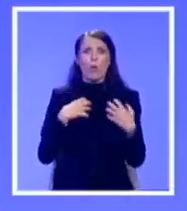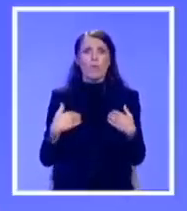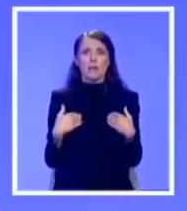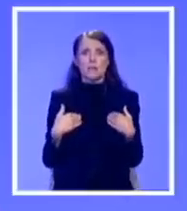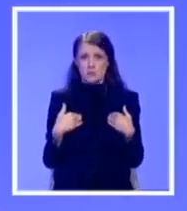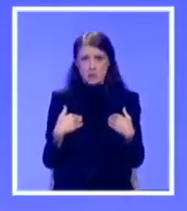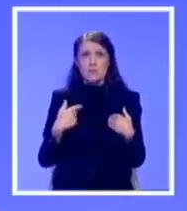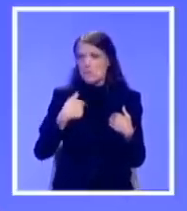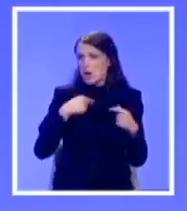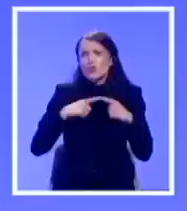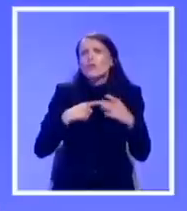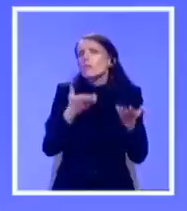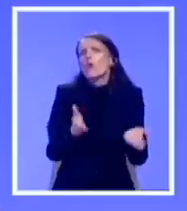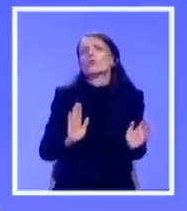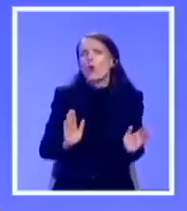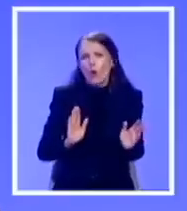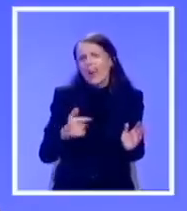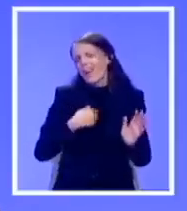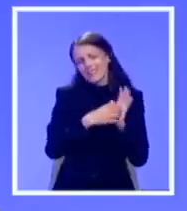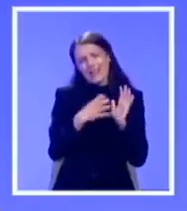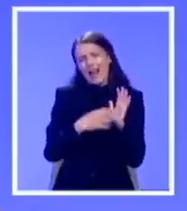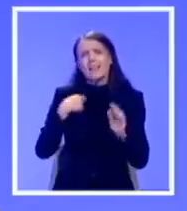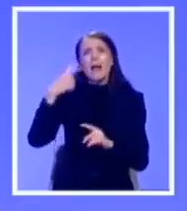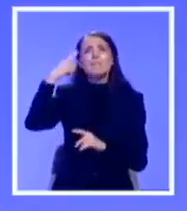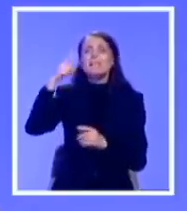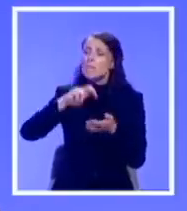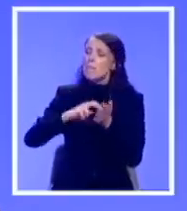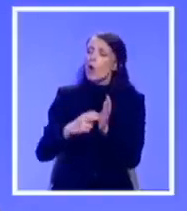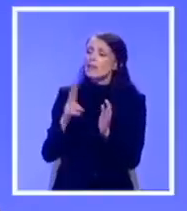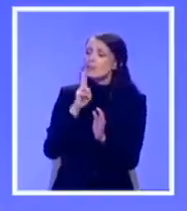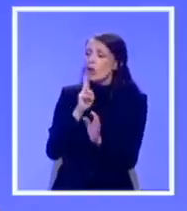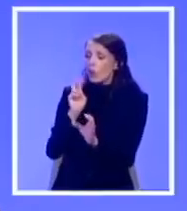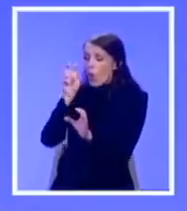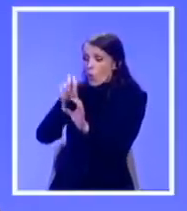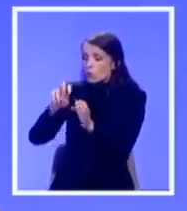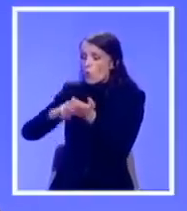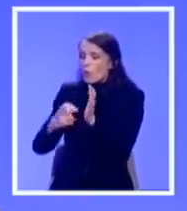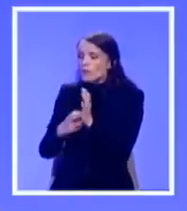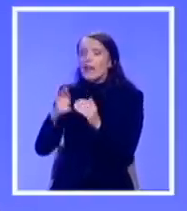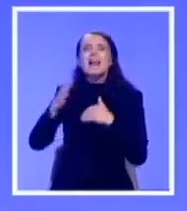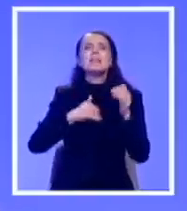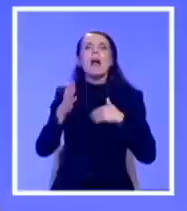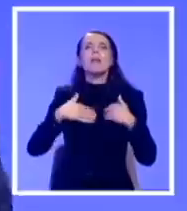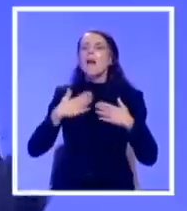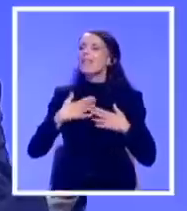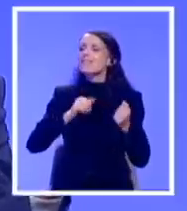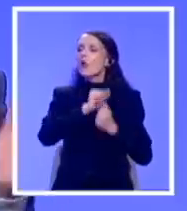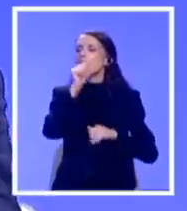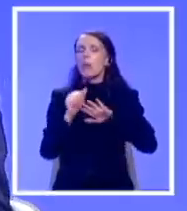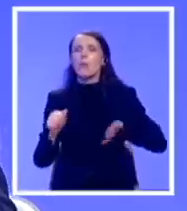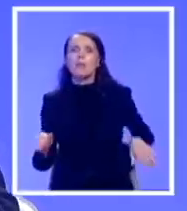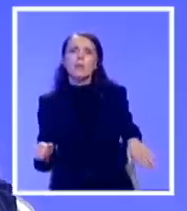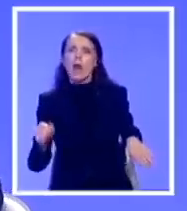Nastaviću od toga da živim. Prošto smatram da je političar. I svaki političar koji uđe u politikovom predstavlja ima svoje zanimanje. On je naput postaje političar. Naravno, vozni park mu je sve